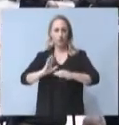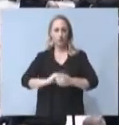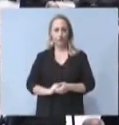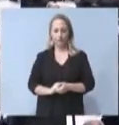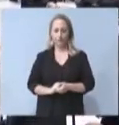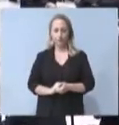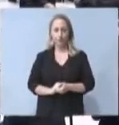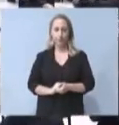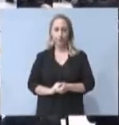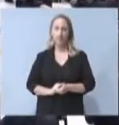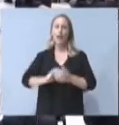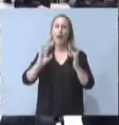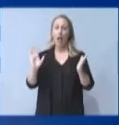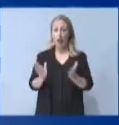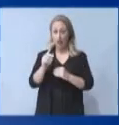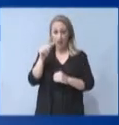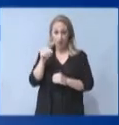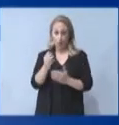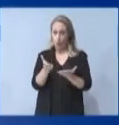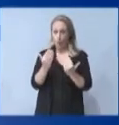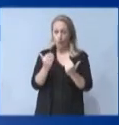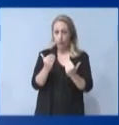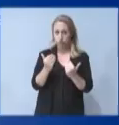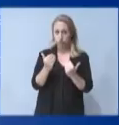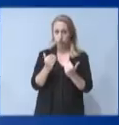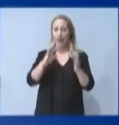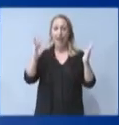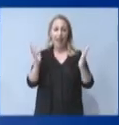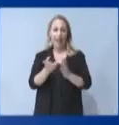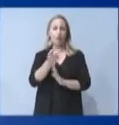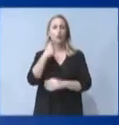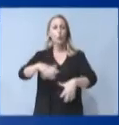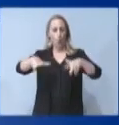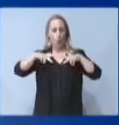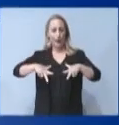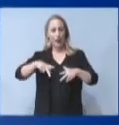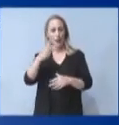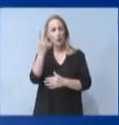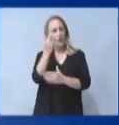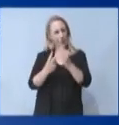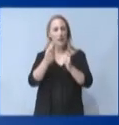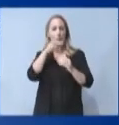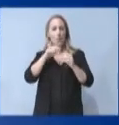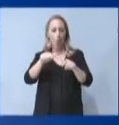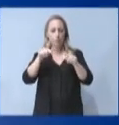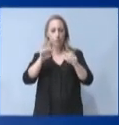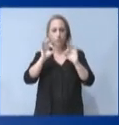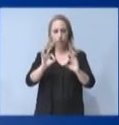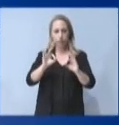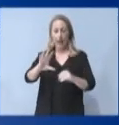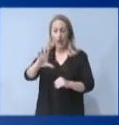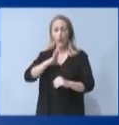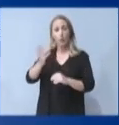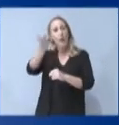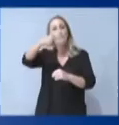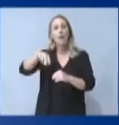Εάν δεν συνέβαινε αυτή η διπλή κρατική παρέμβαση, οι καταναλωτές αυτοί θα χρεώνονταν επιπλέον